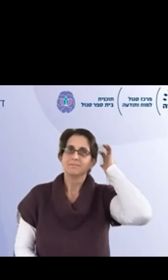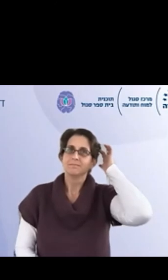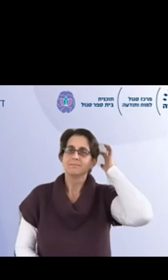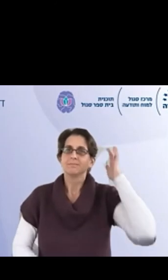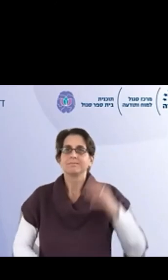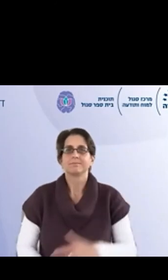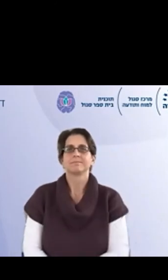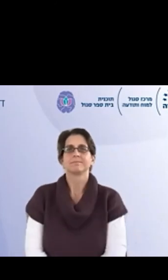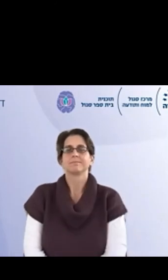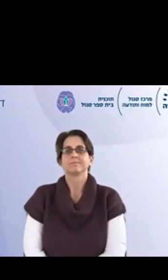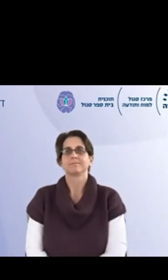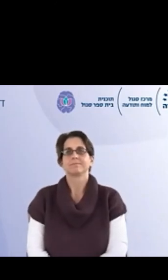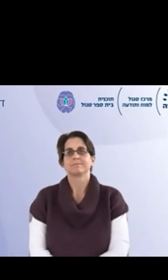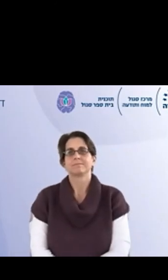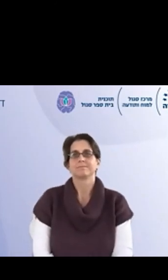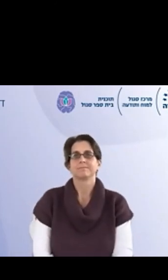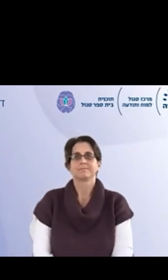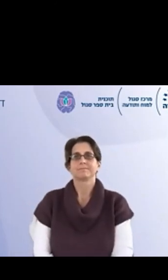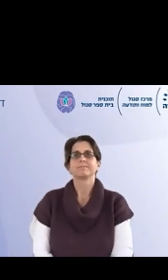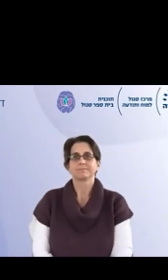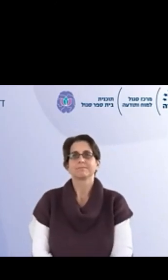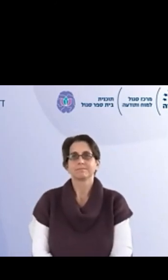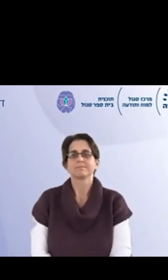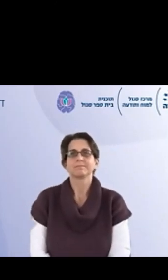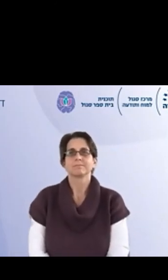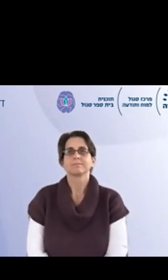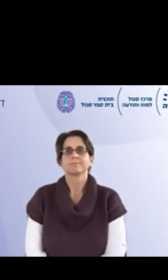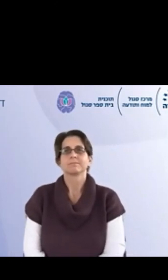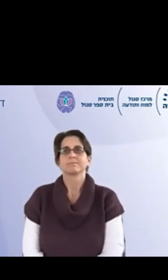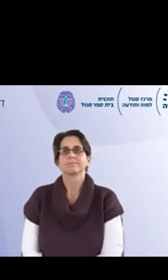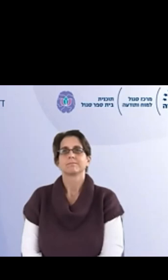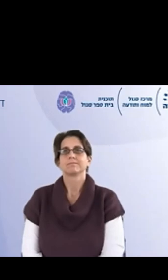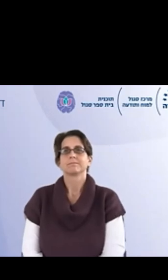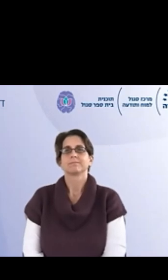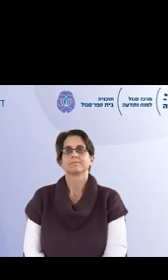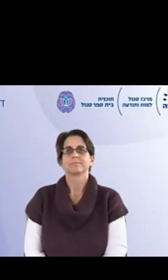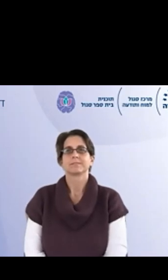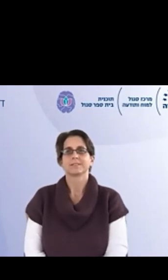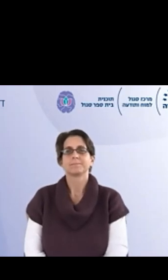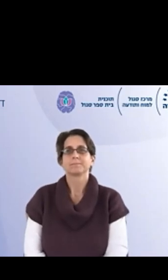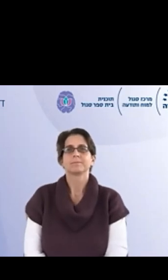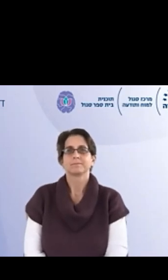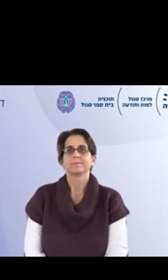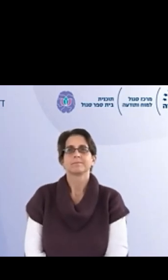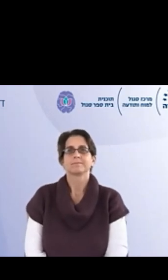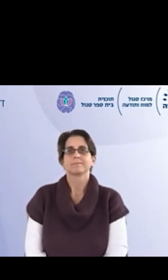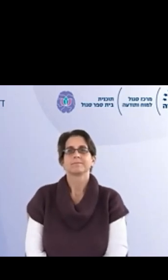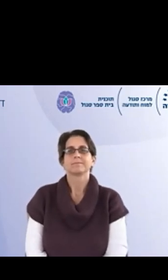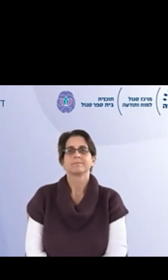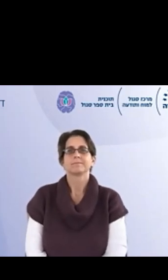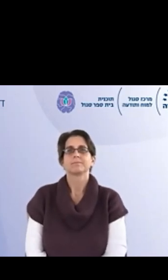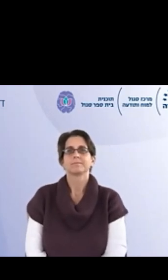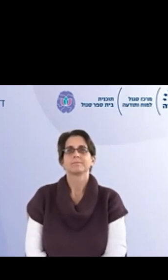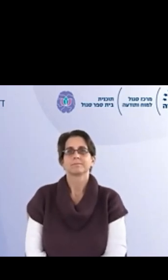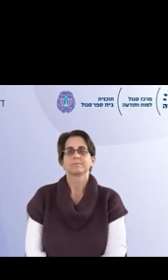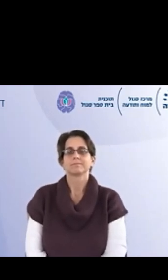התפוס, והמורות קיבלו מתנה מניפה, שהן פשוט מחפשות באותו בוקר, דקה לפני, יום לפני, וגם אם פתאום